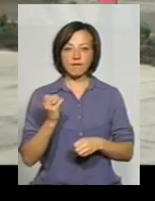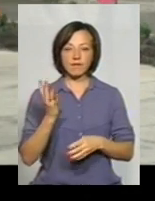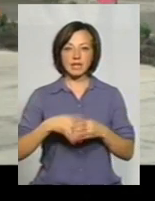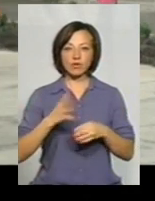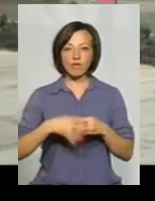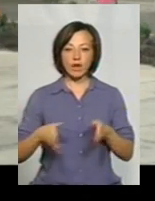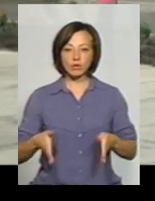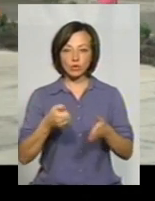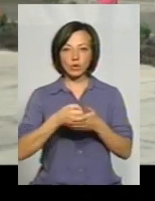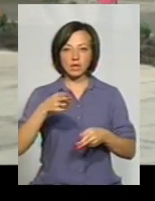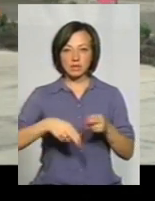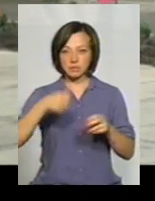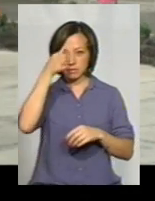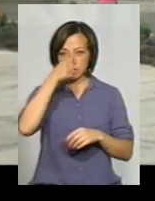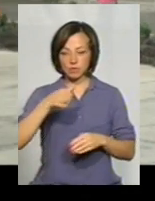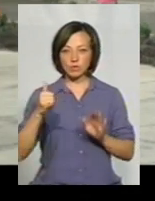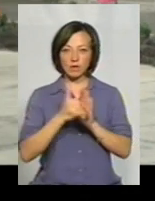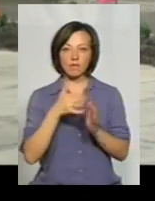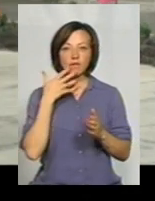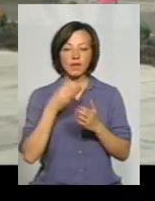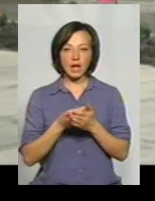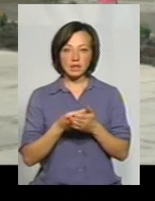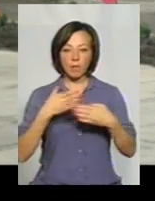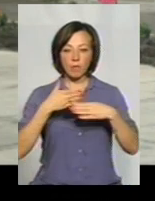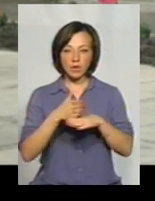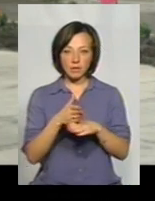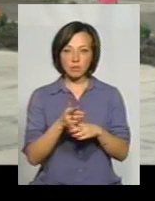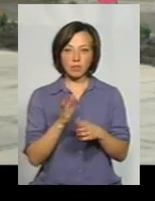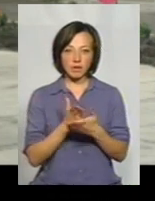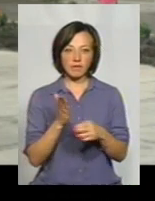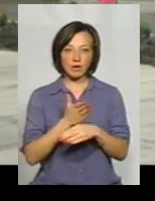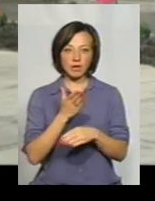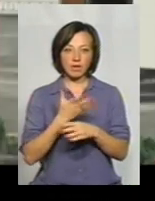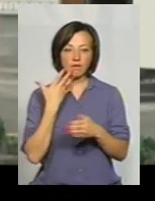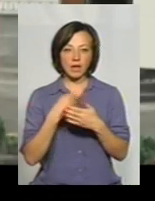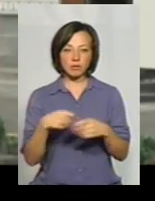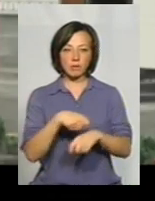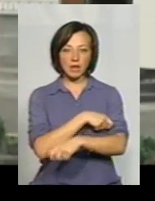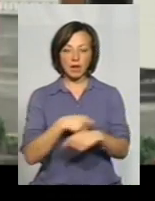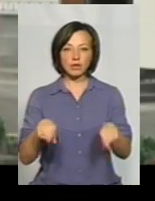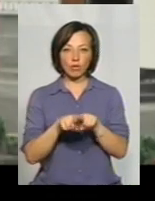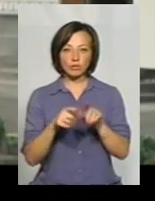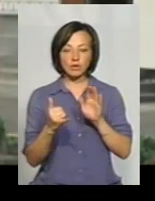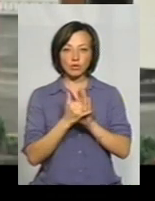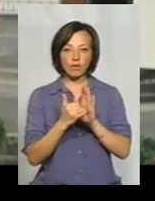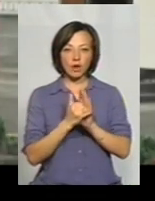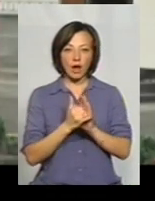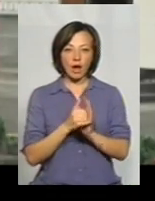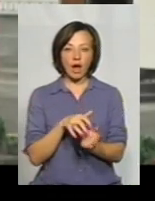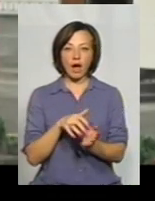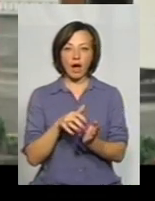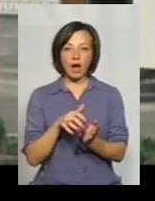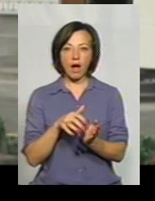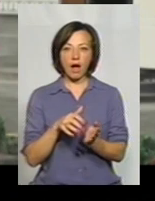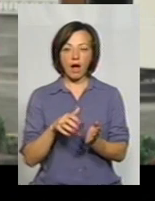До кінця місяця у нас вже буде встановлено власний подрібнювач, і ми матимемо виробництво власного матеріалу. Також встановлюємо асфальтно-бетонний